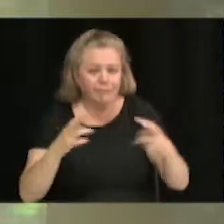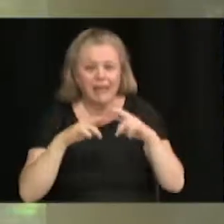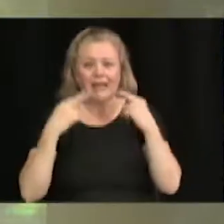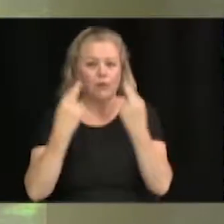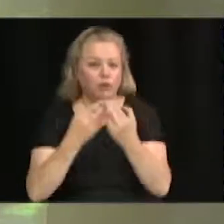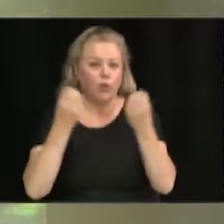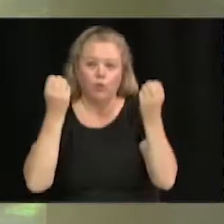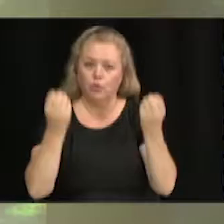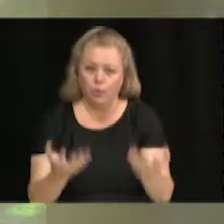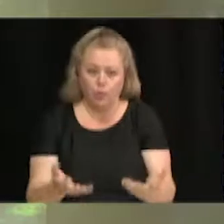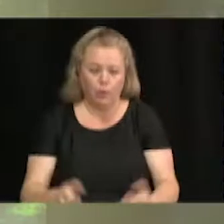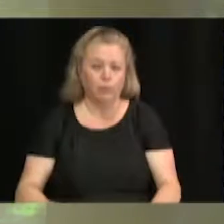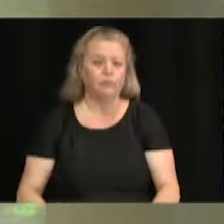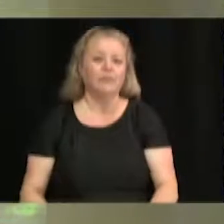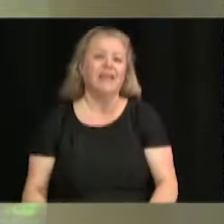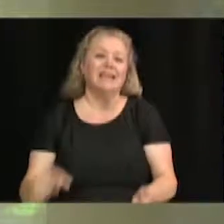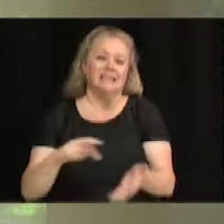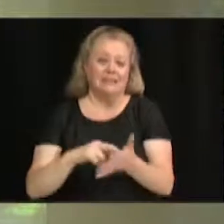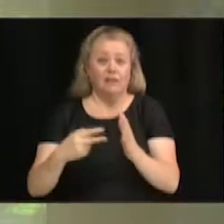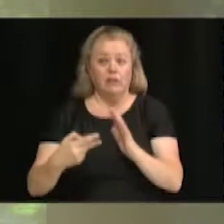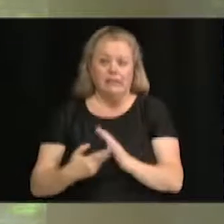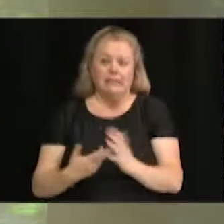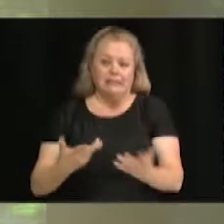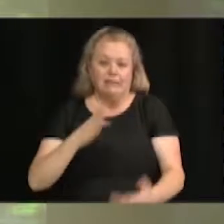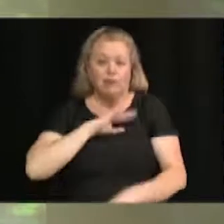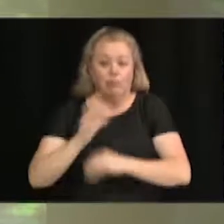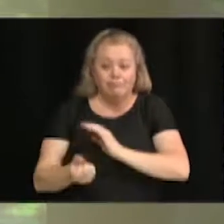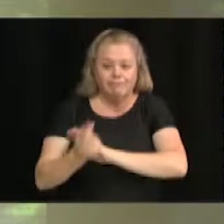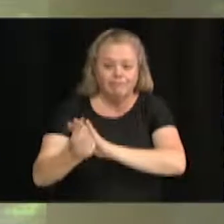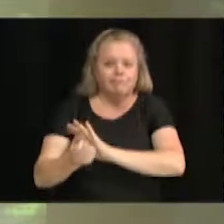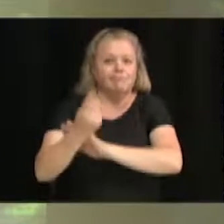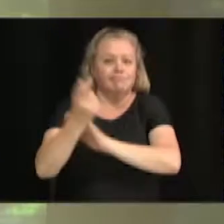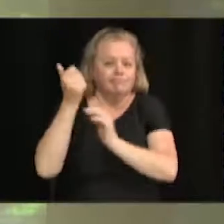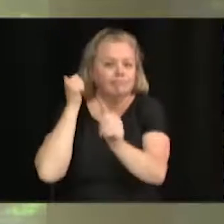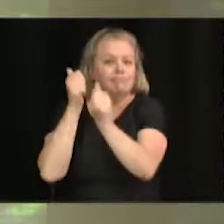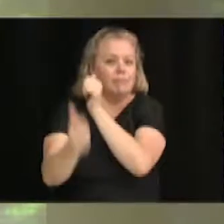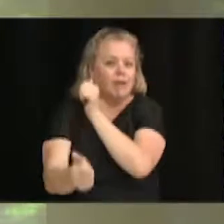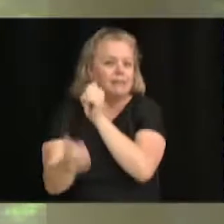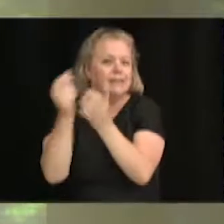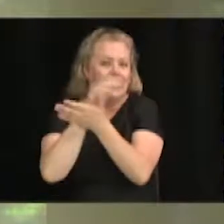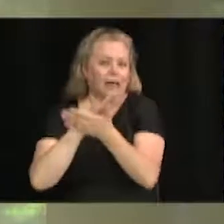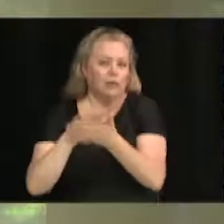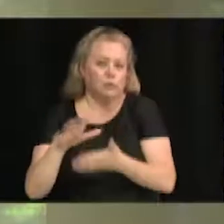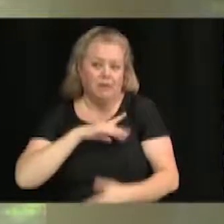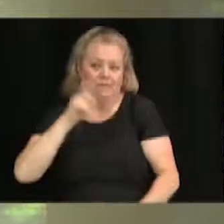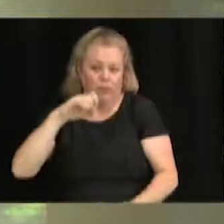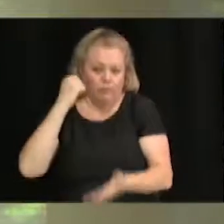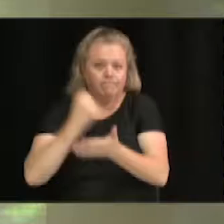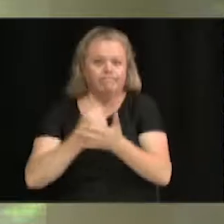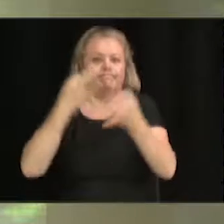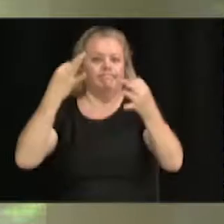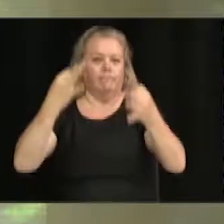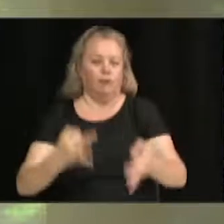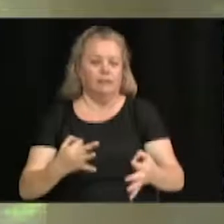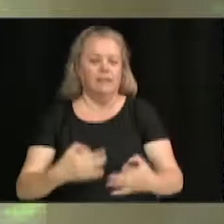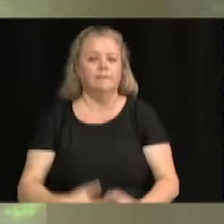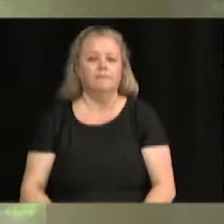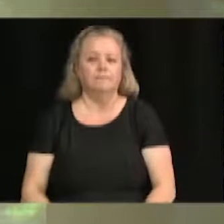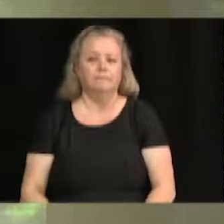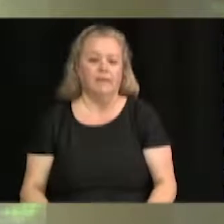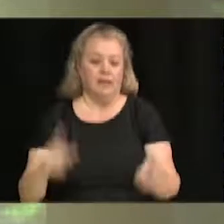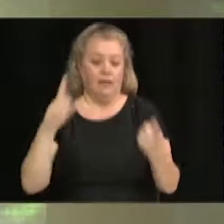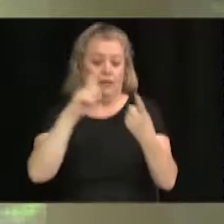événements comme ça où on a accordé la gratuité des stationnements. Mais il faut officialiser le tout. Alors, c'est le cas pour le